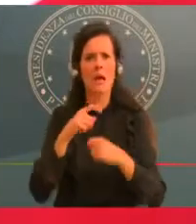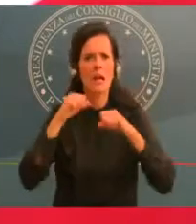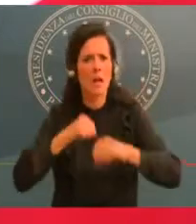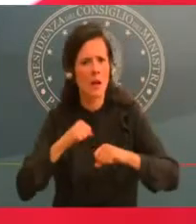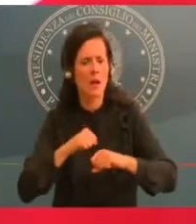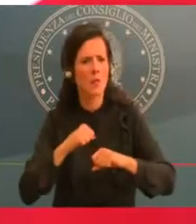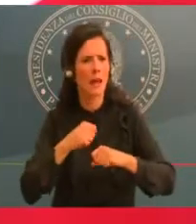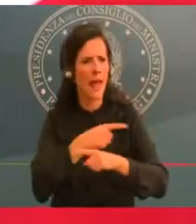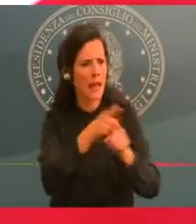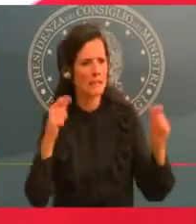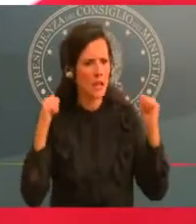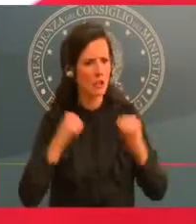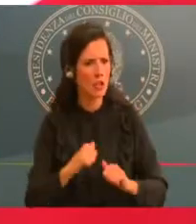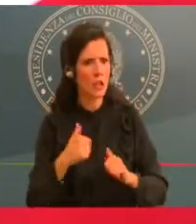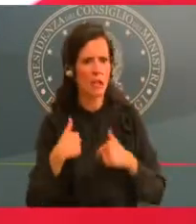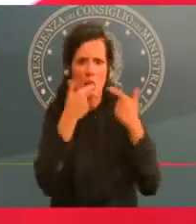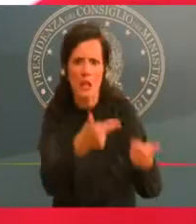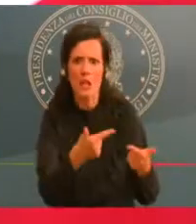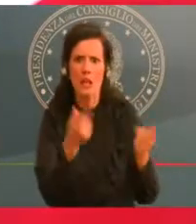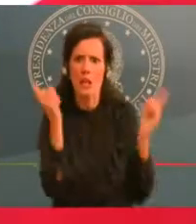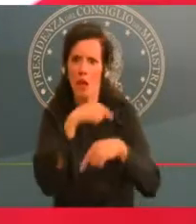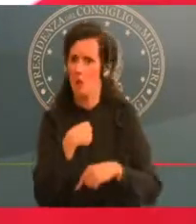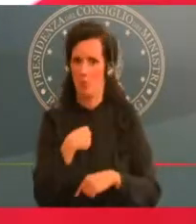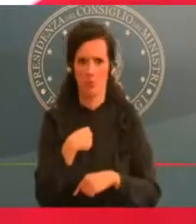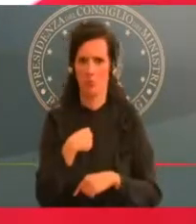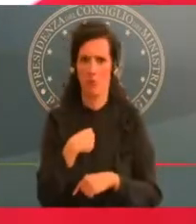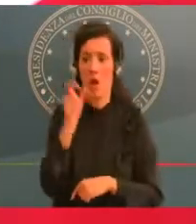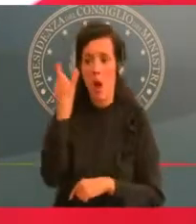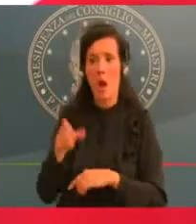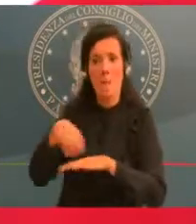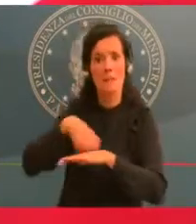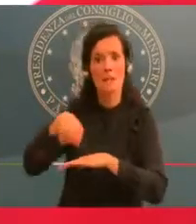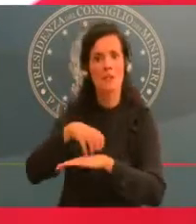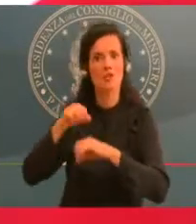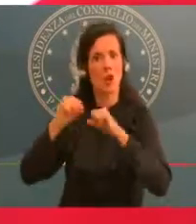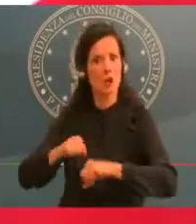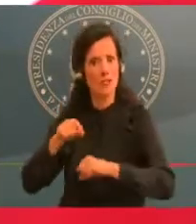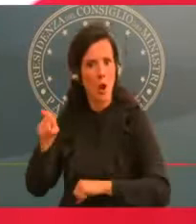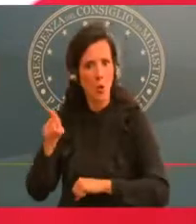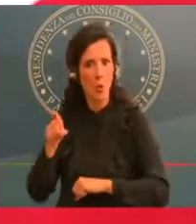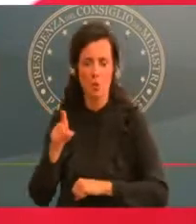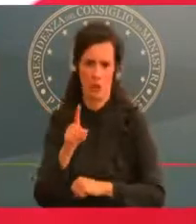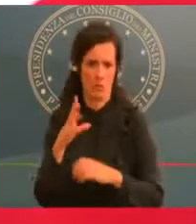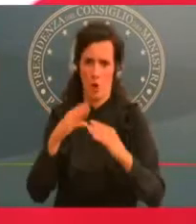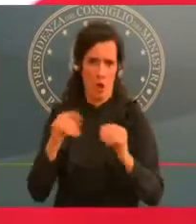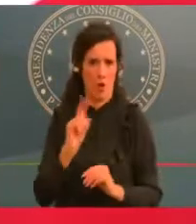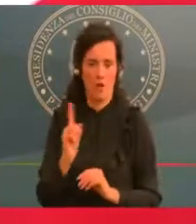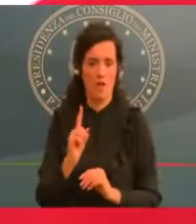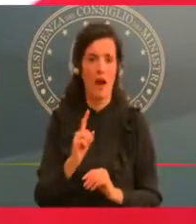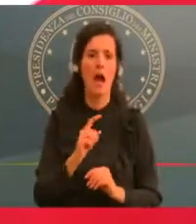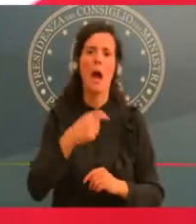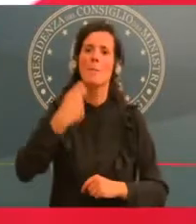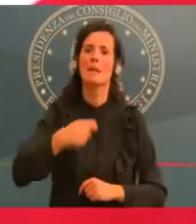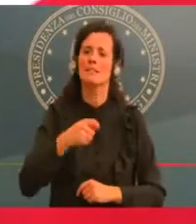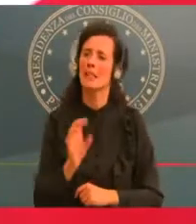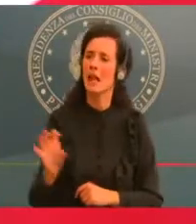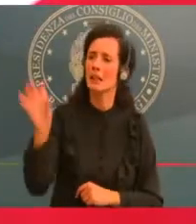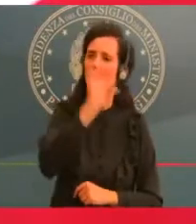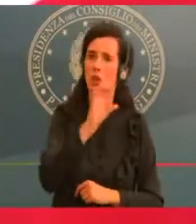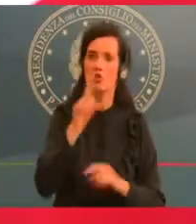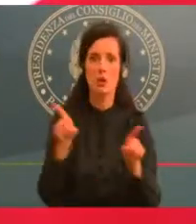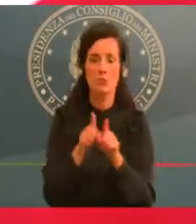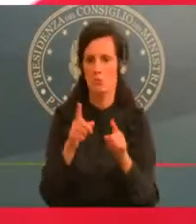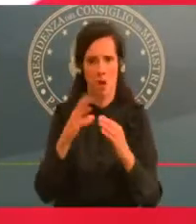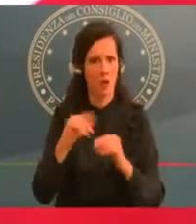Presidenti delle singole Regioni. Quindi il contraddittorio ci sarà perché quando il Ministro della Salute adotta l